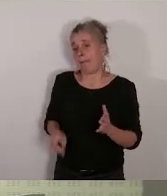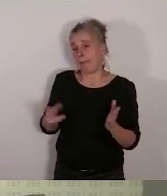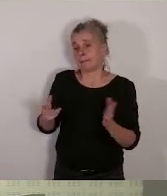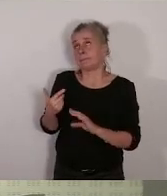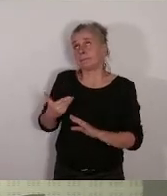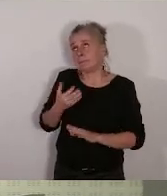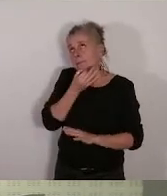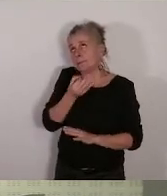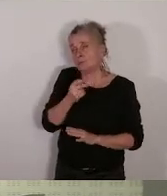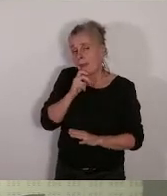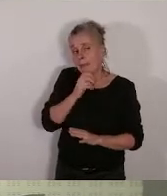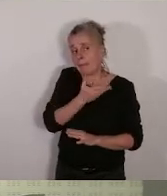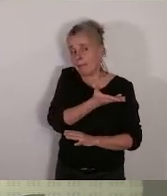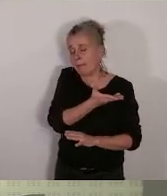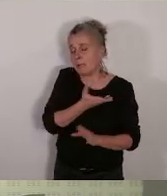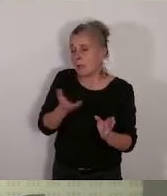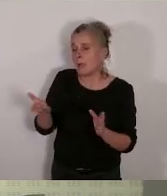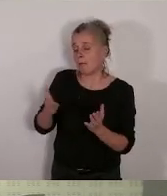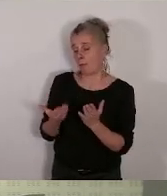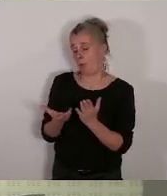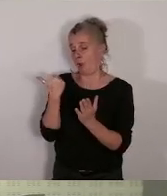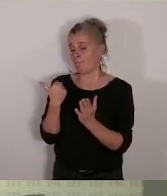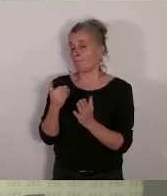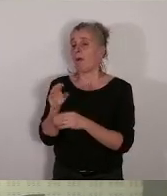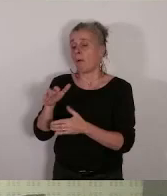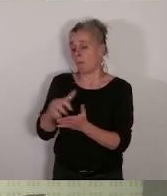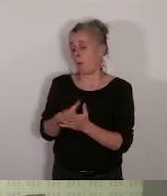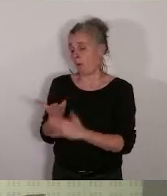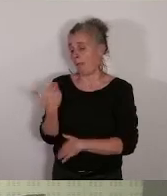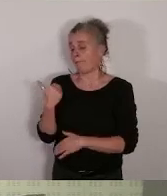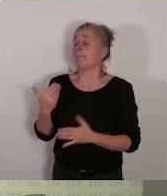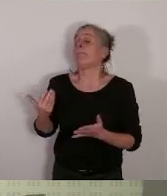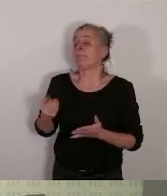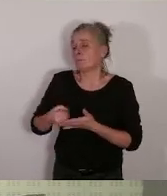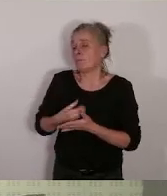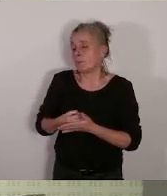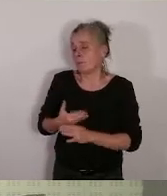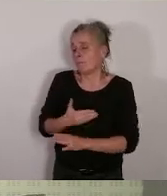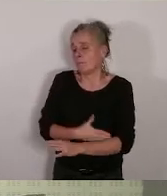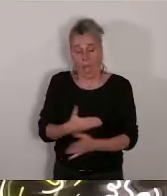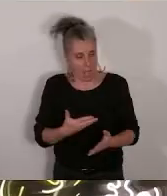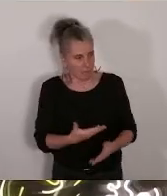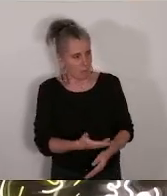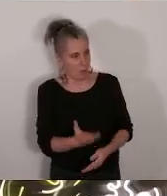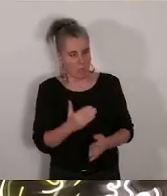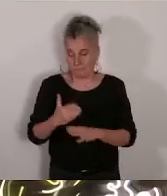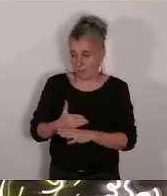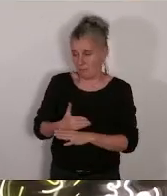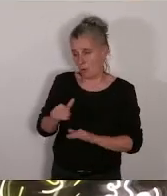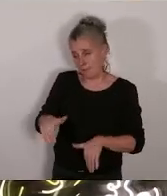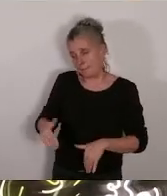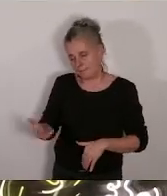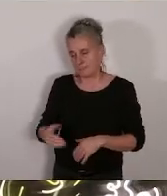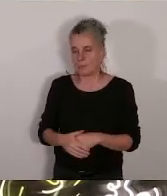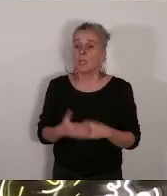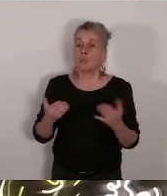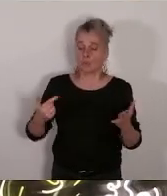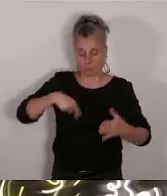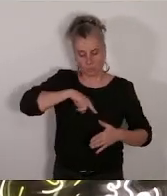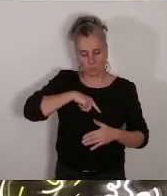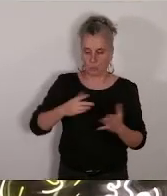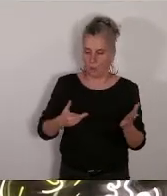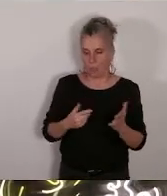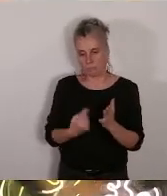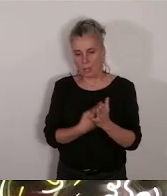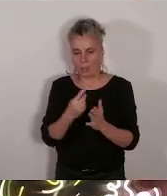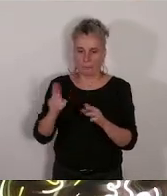retiré je m'y suis préparée quand même donc madame la maire chers collègues sur le principe et la volonté politique nous sommes favorables donc à la réhabilitation